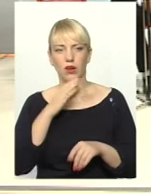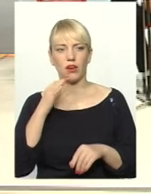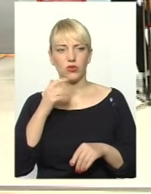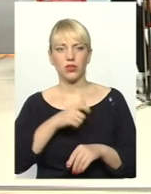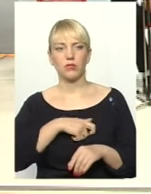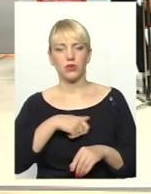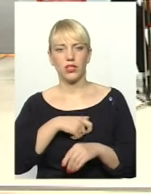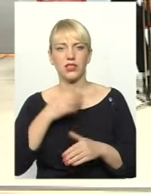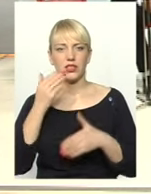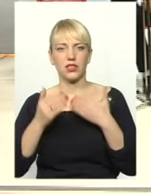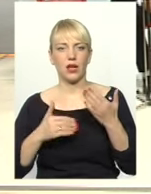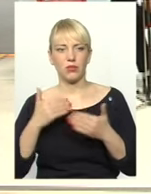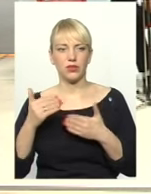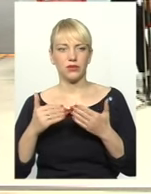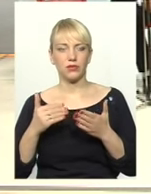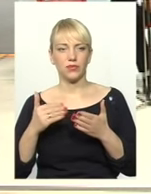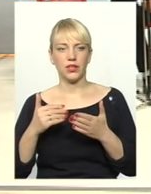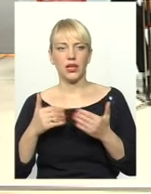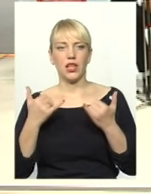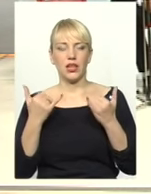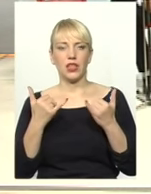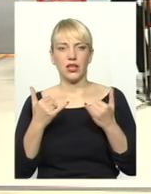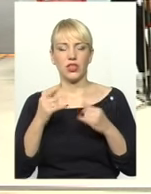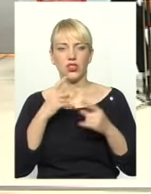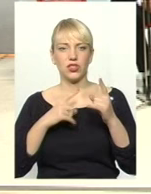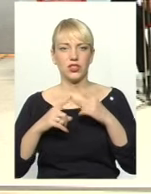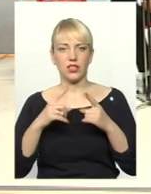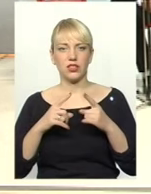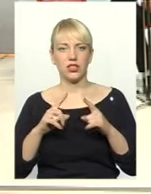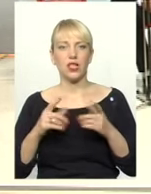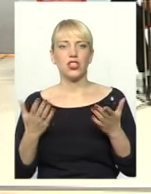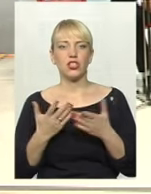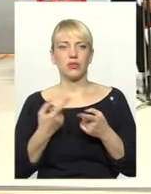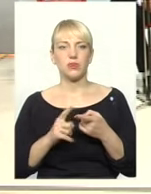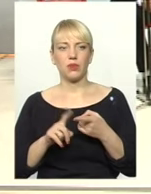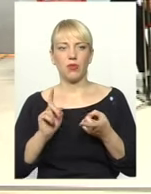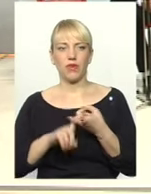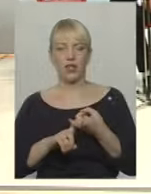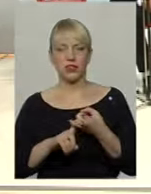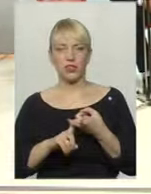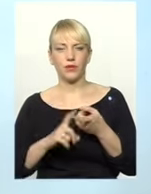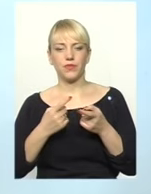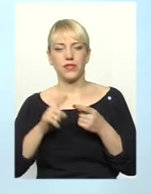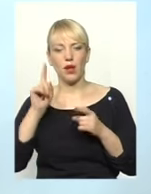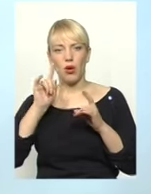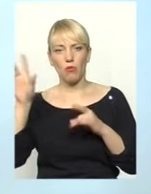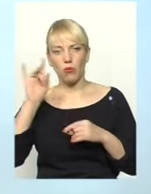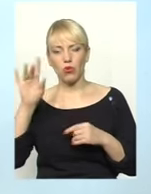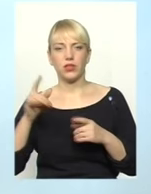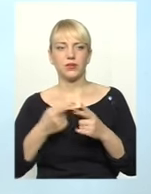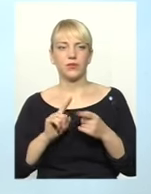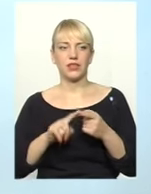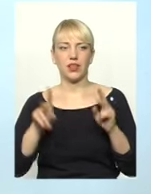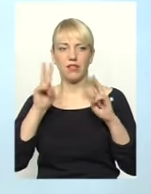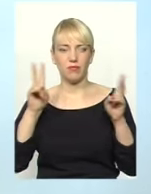депутатських заходів на нинішній сесії? З чим це пов'язано? Це популізм, це не